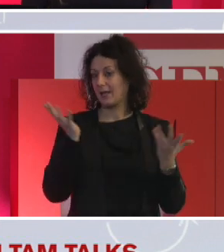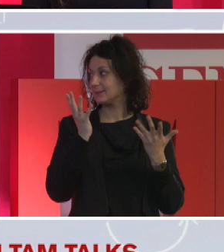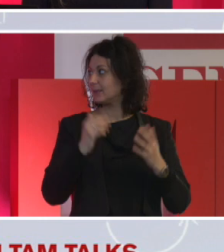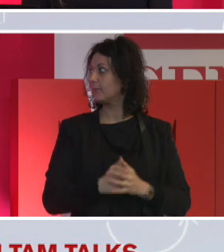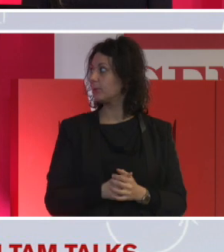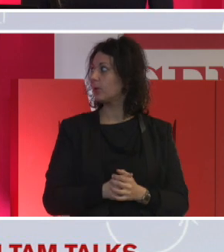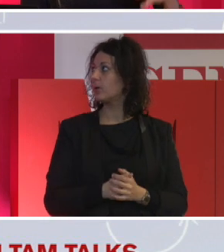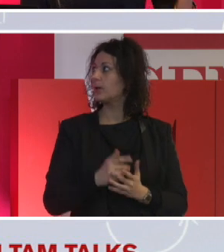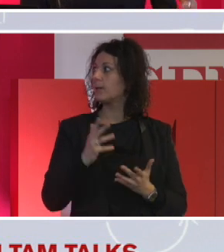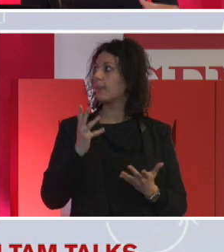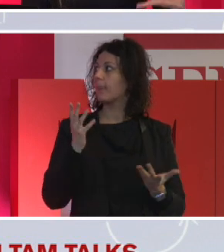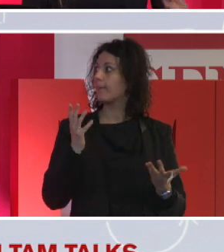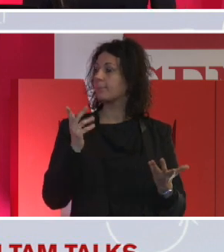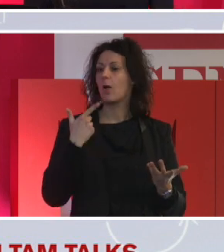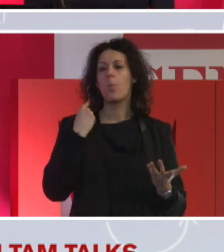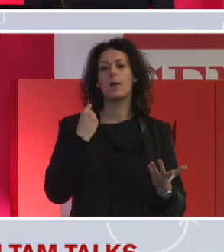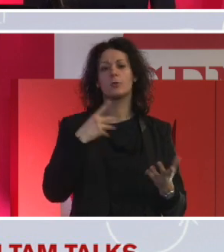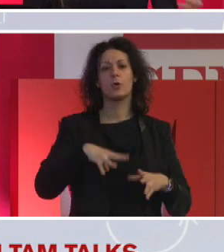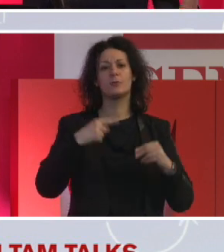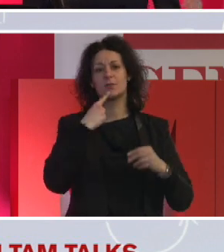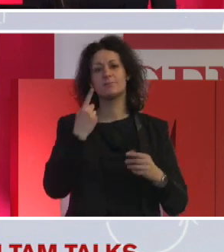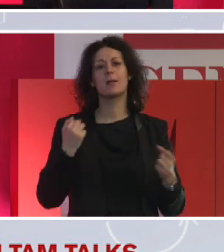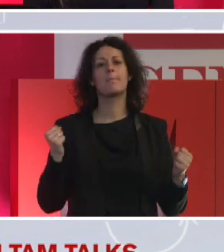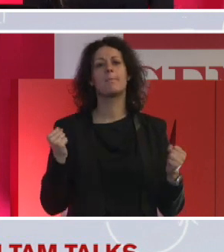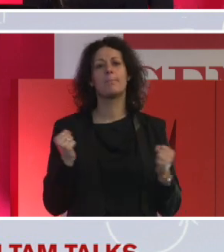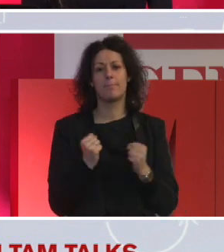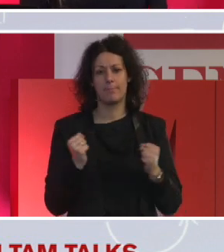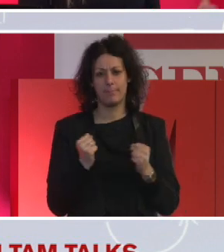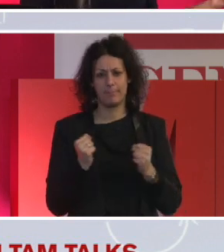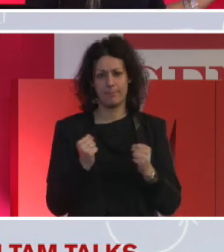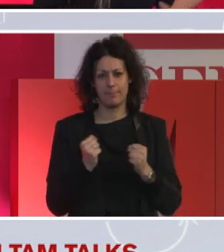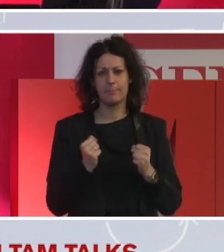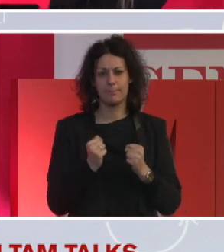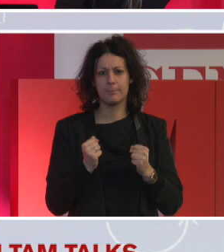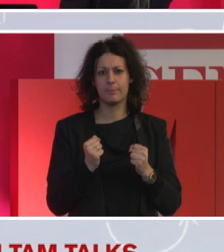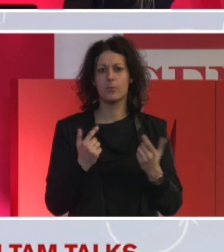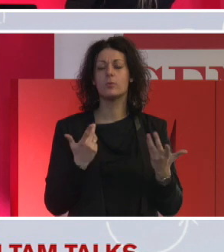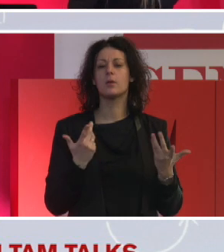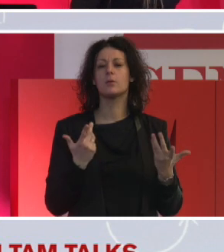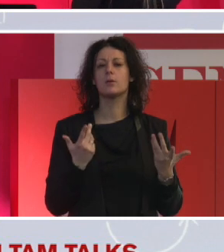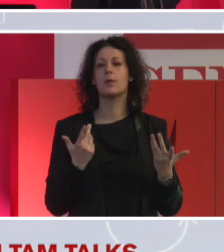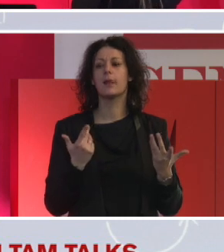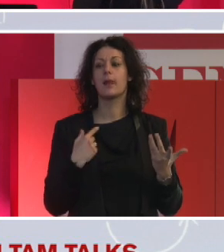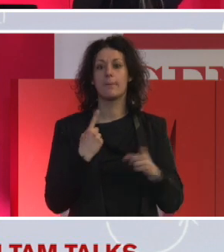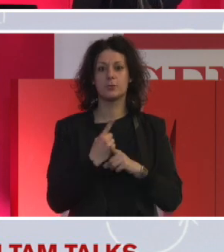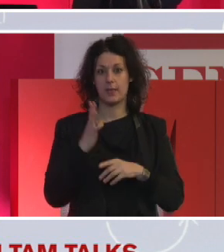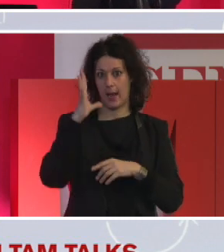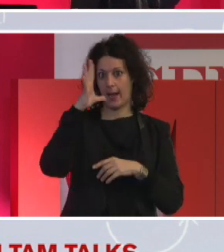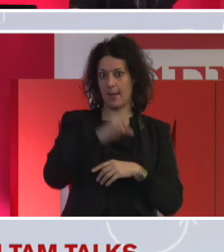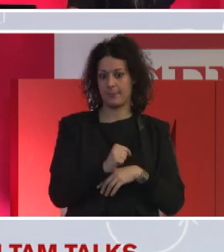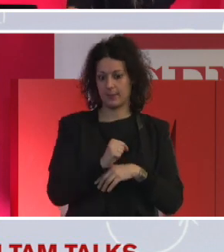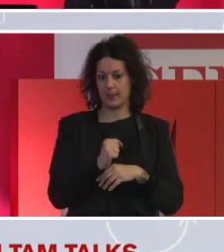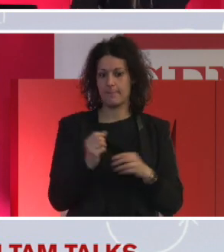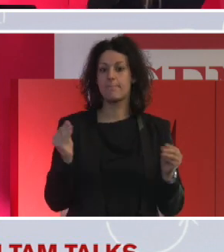cui mi occupo io, che è quello di descrizione, di aiutare le società a comunicarsi come posto di lavoro, capire le paure è